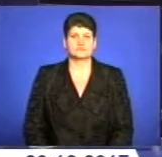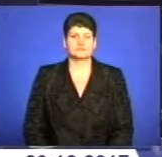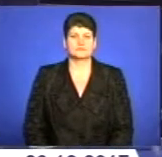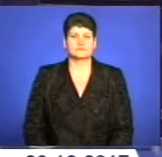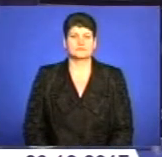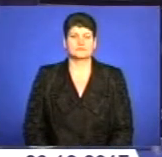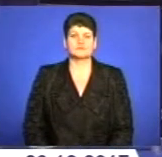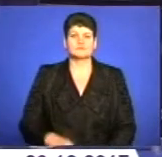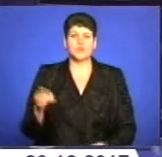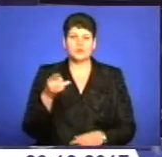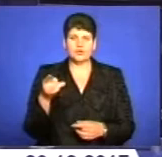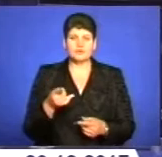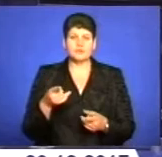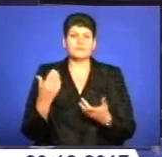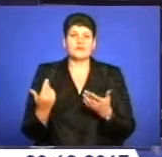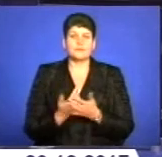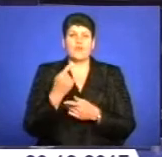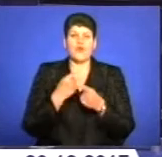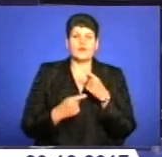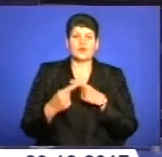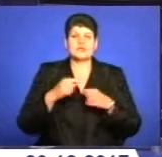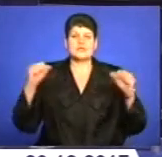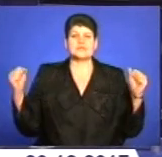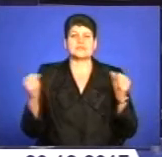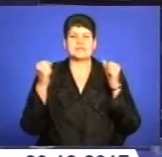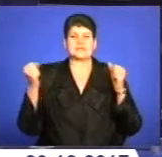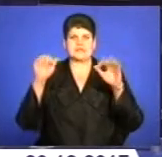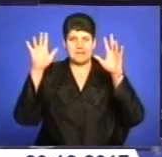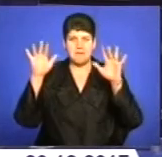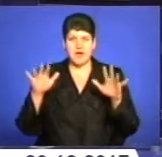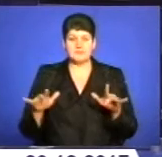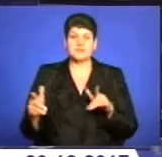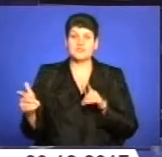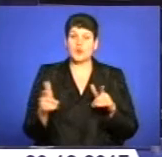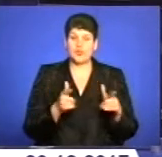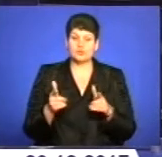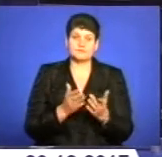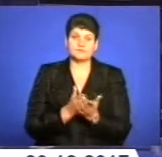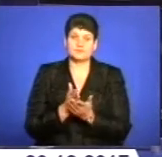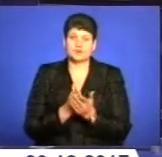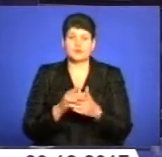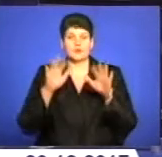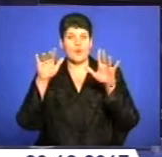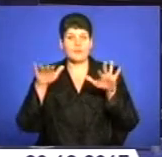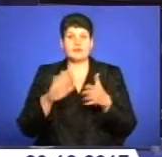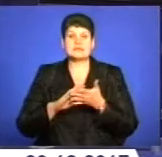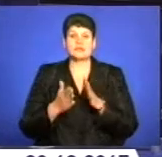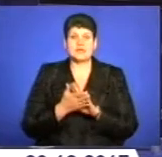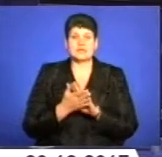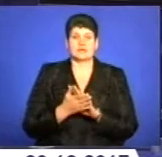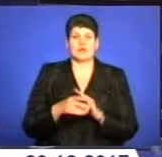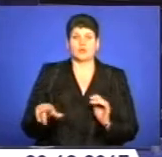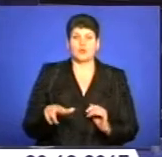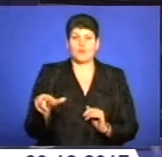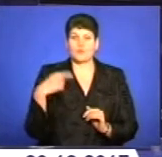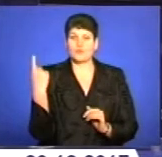У Тернопіль нарешті повернулася сніжна зима. Чи готові комунальники міста до опадів та яка ситуація на дорогах обласного